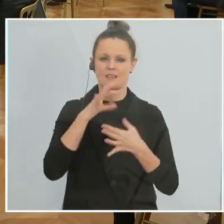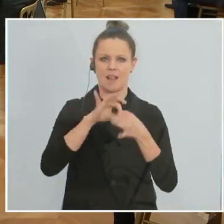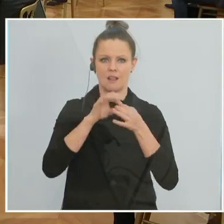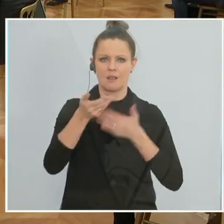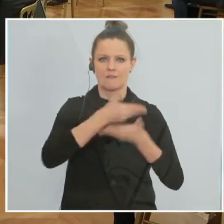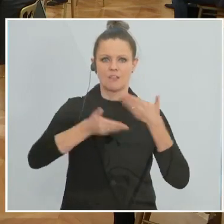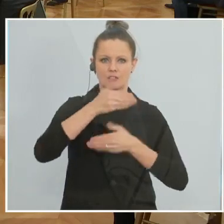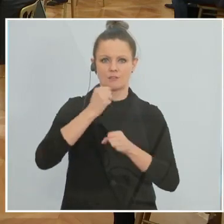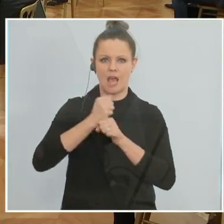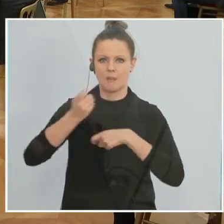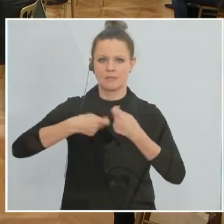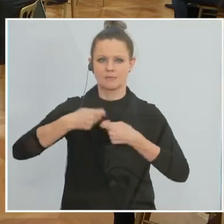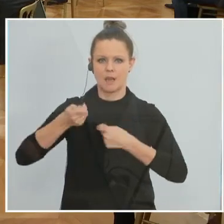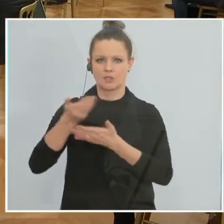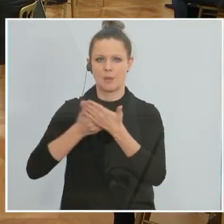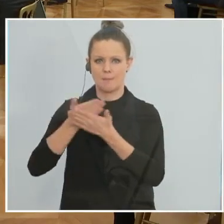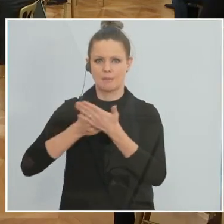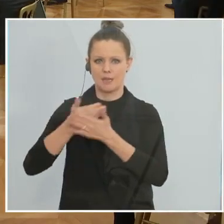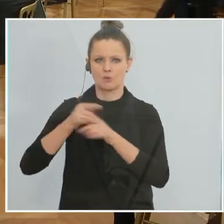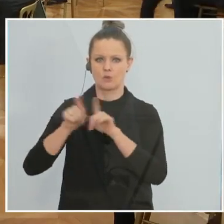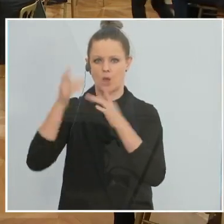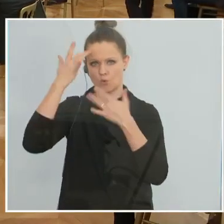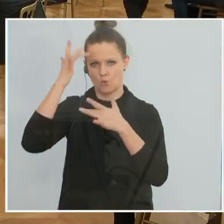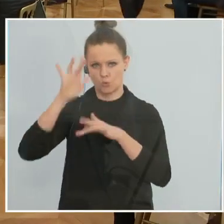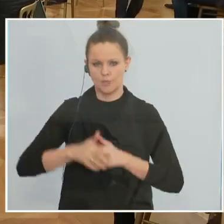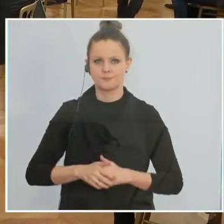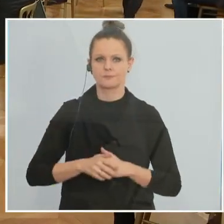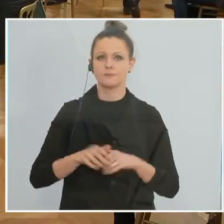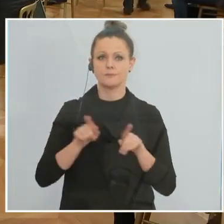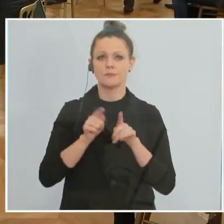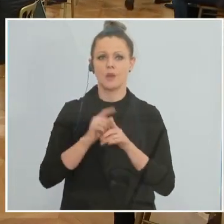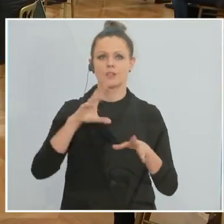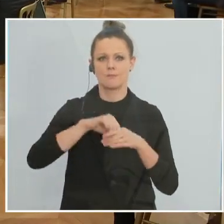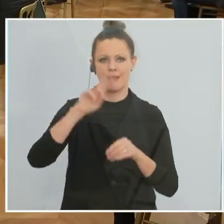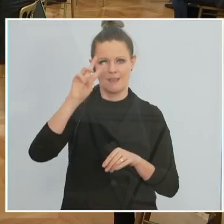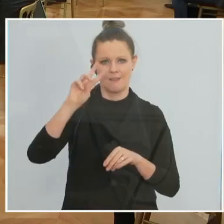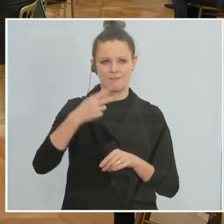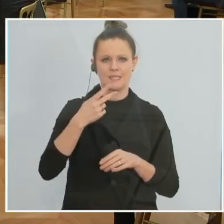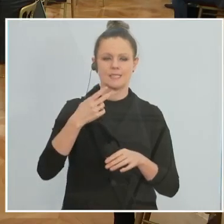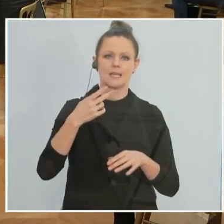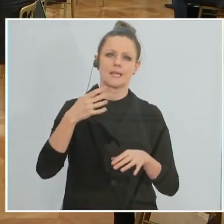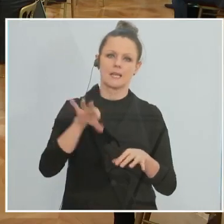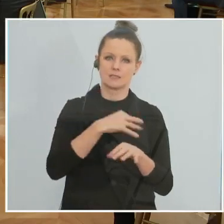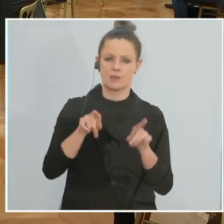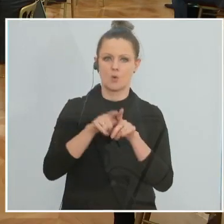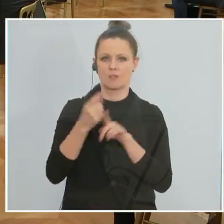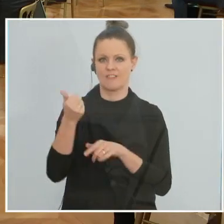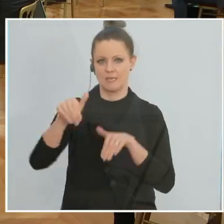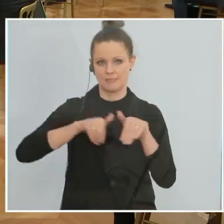Wirtschaft, Arbeitsmarkt, Bildung und Kultur. Mit unter anderem dem Herrn Vizekanzler und dem Herrn Finanzminister. Vielen Dank.